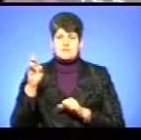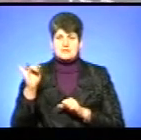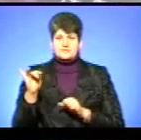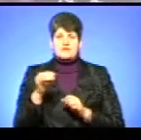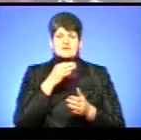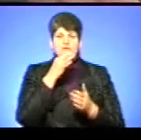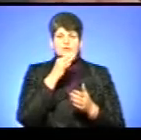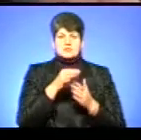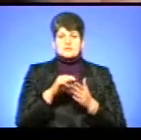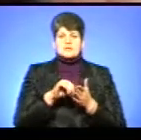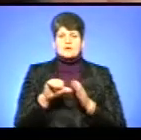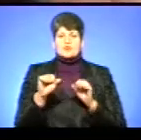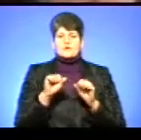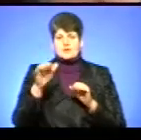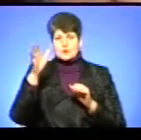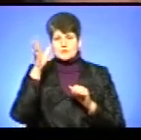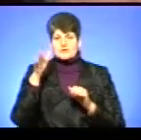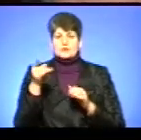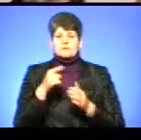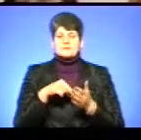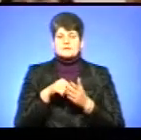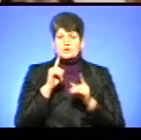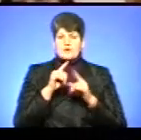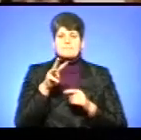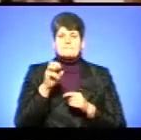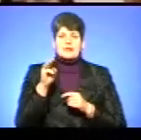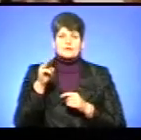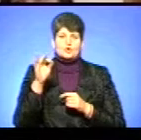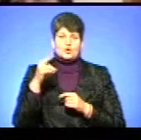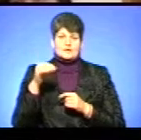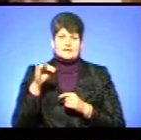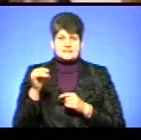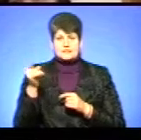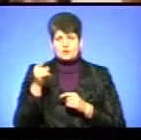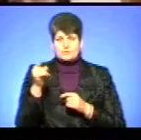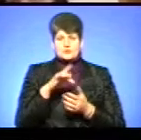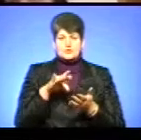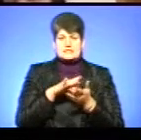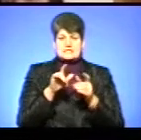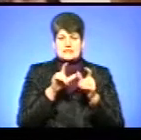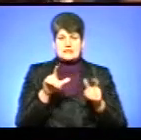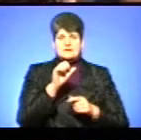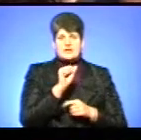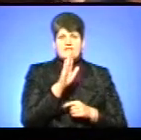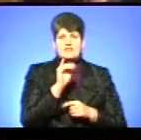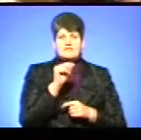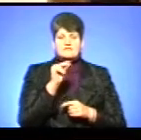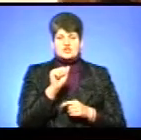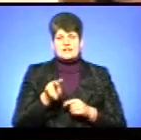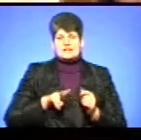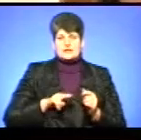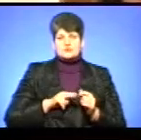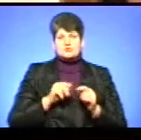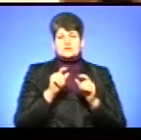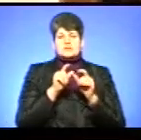представники управління освіти і науки Тернопільської міськради, методист Тернопільського комунального методичного центру Андрій Вівчар, директор дошкільного